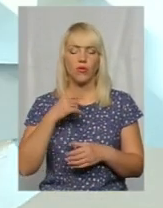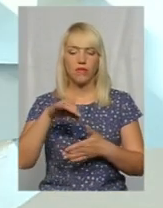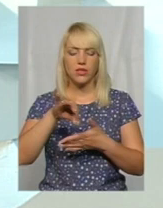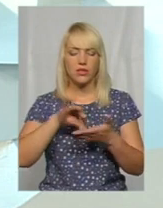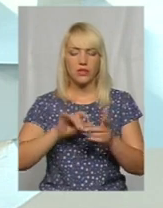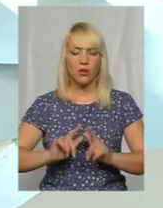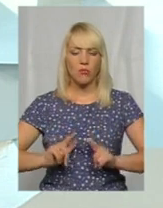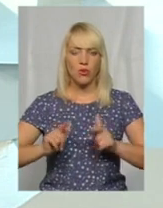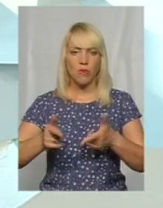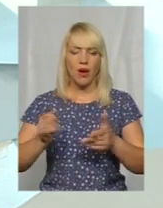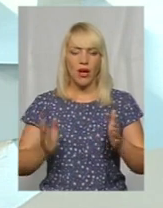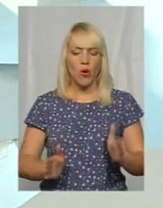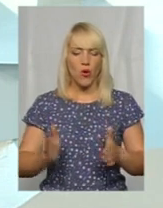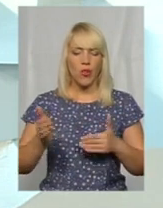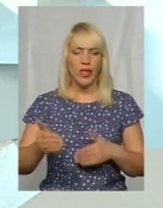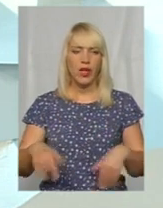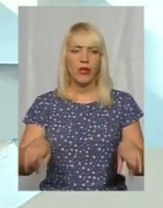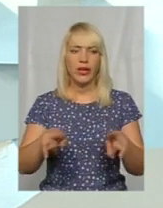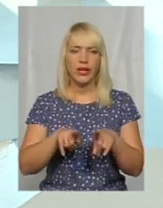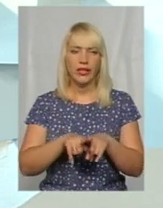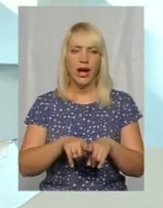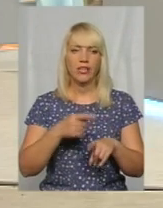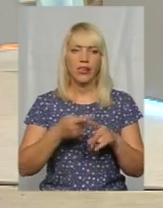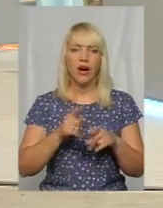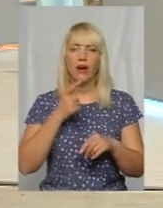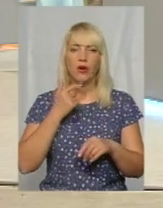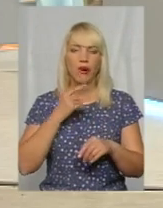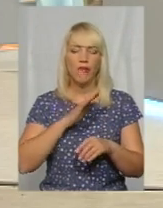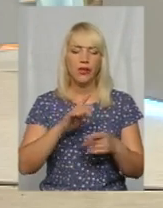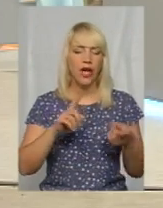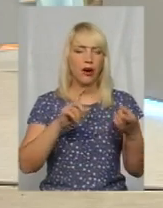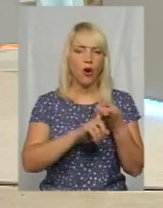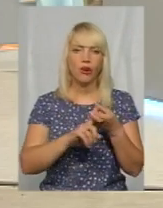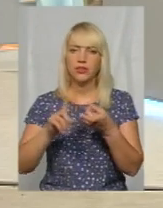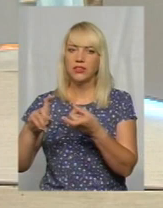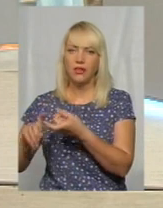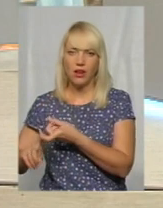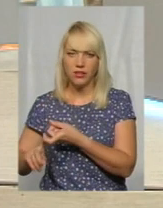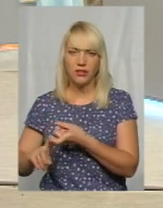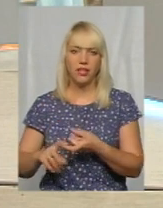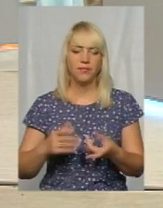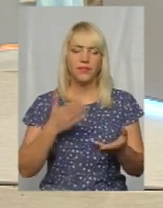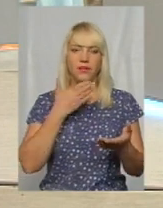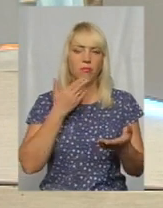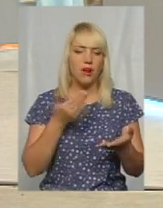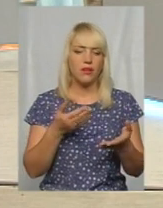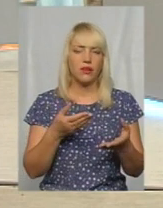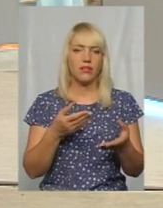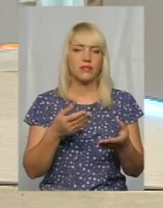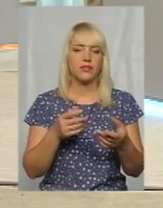поступає у контейнери і таким чином вона абсолютно не має такого контакту з